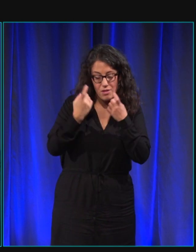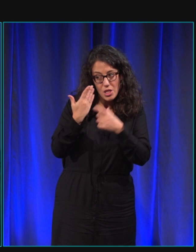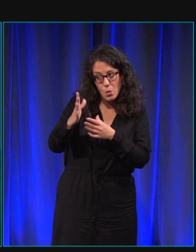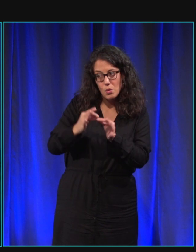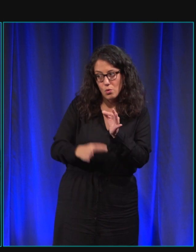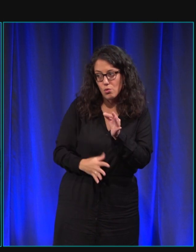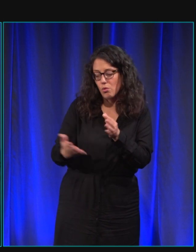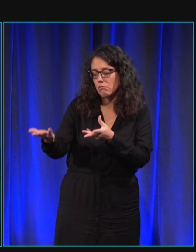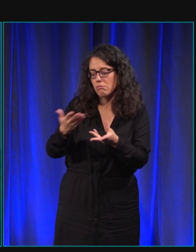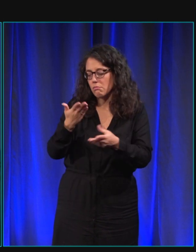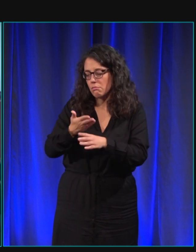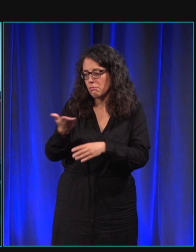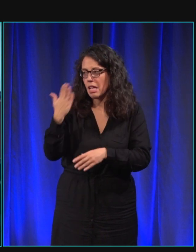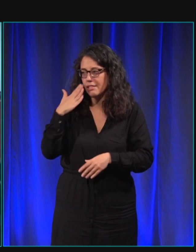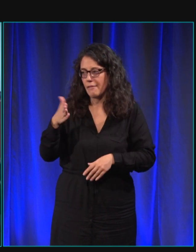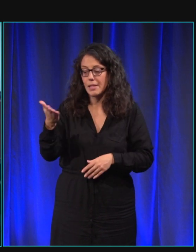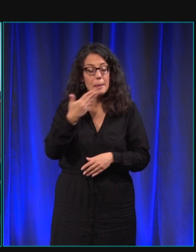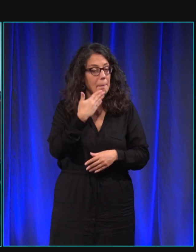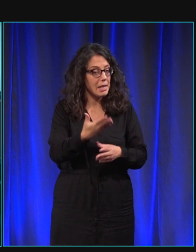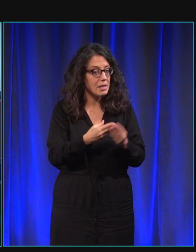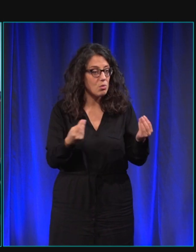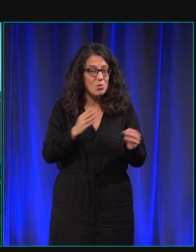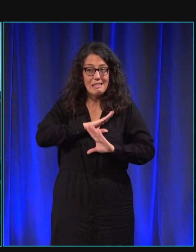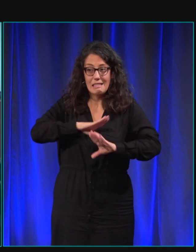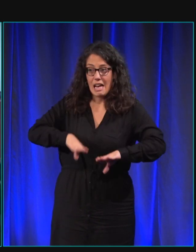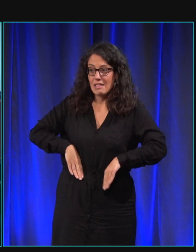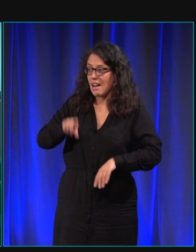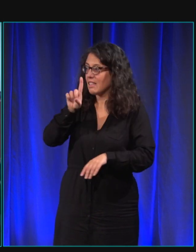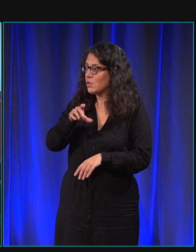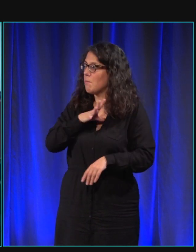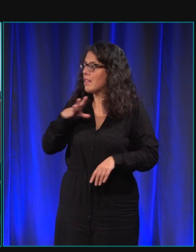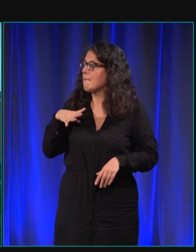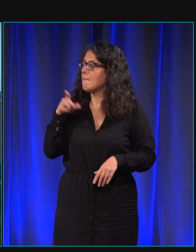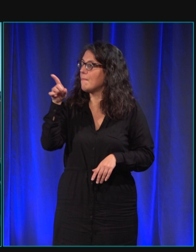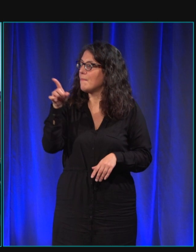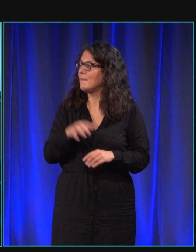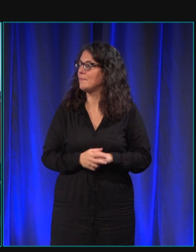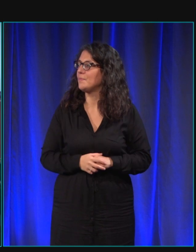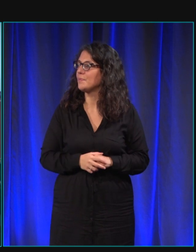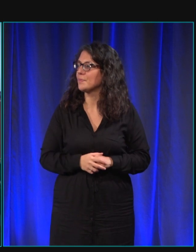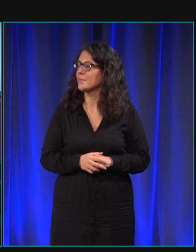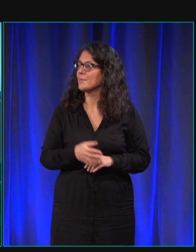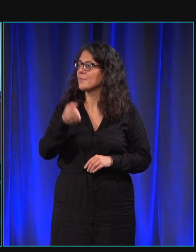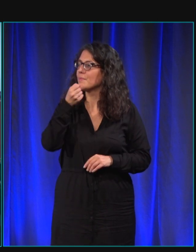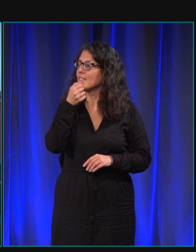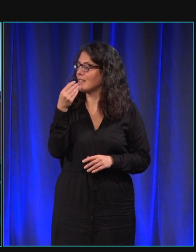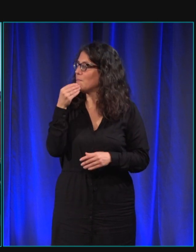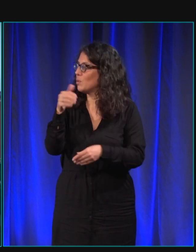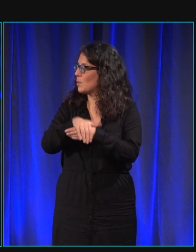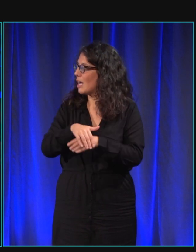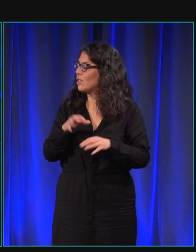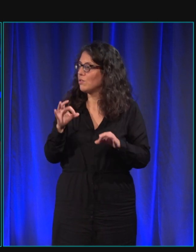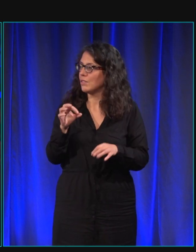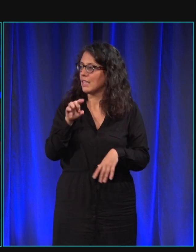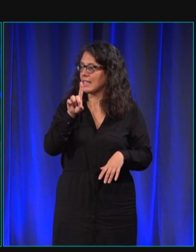solution merci beaucoup on va prendre une dernière question dans la salle madame qui est la main au milieu qui a le micro pour en venir à mes